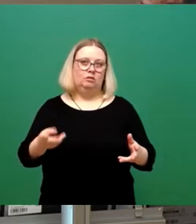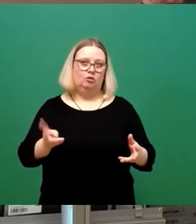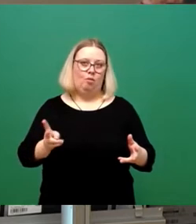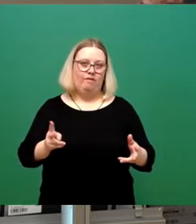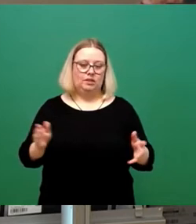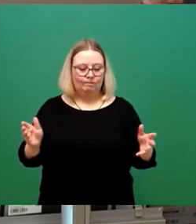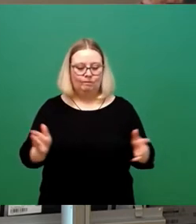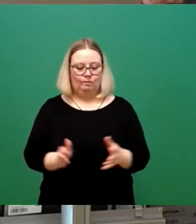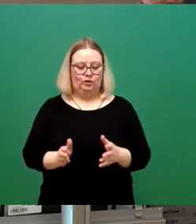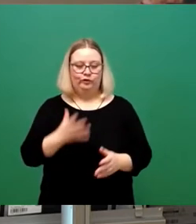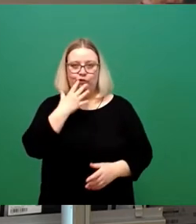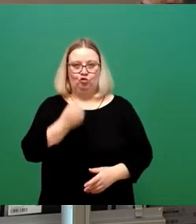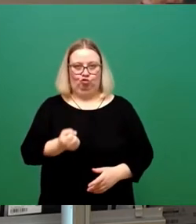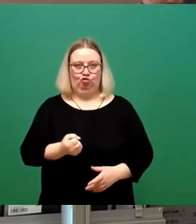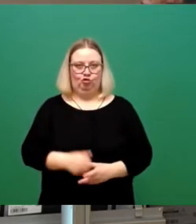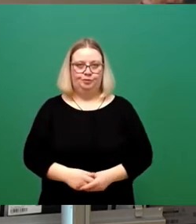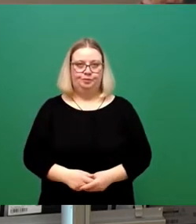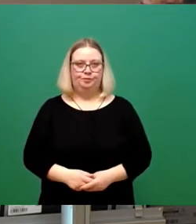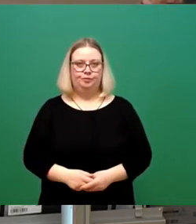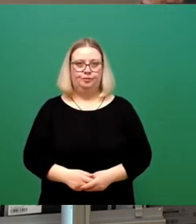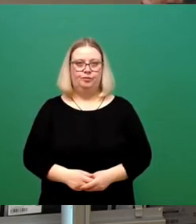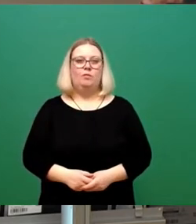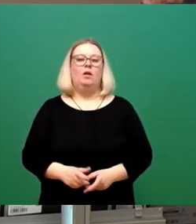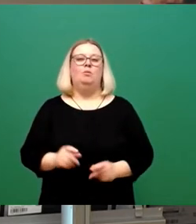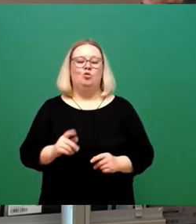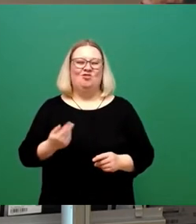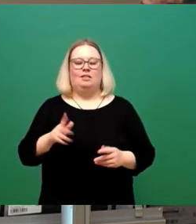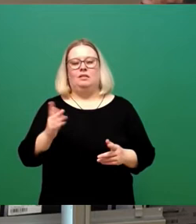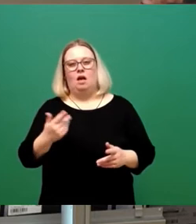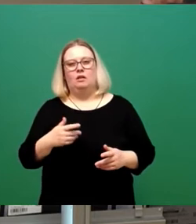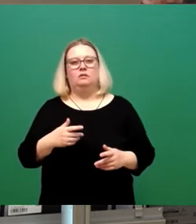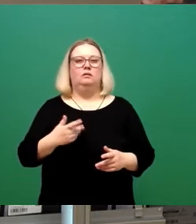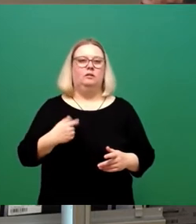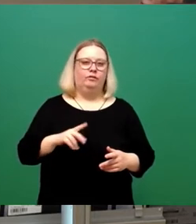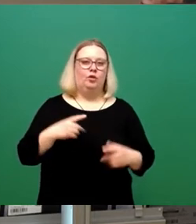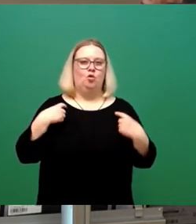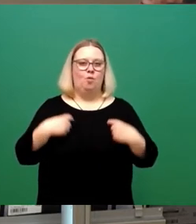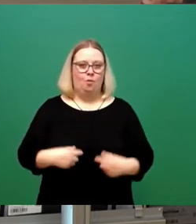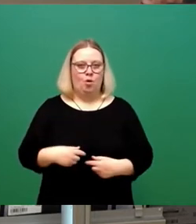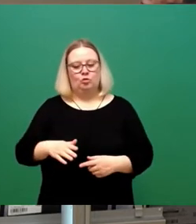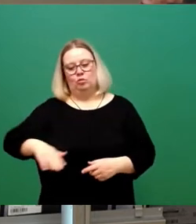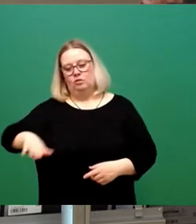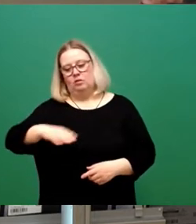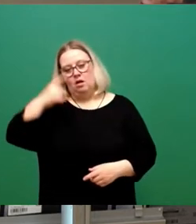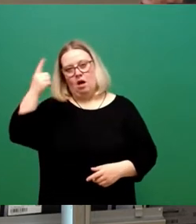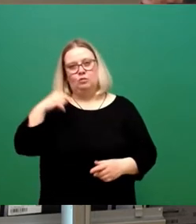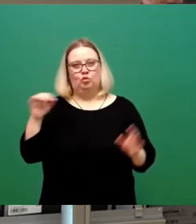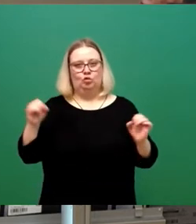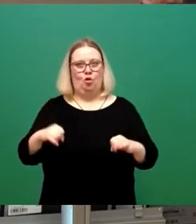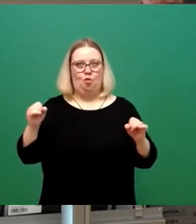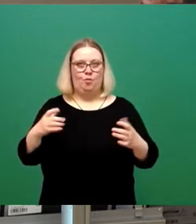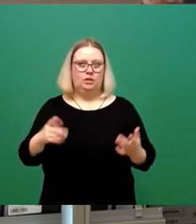gehörten. Wir müssen hier zwischen Rat und Oberbürgermeister zu einem Kompromiss kommen. Ich glaube,